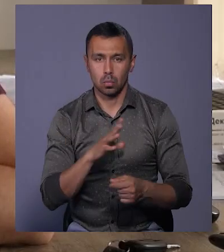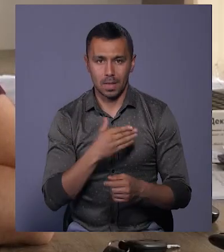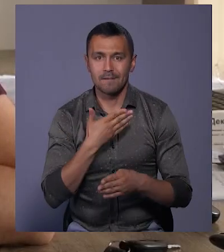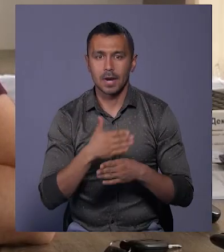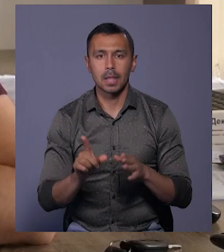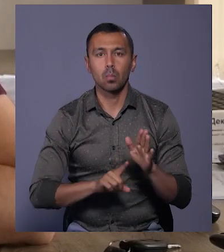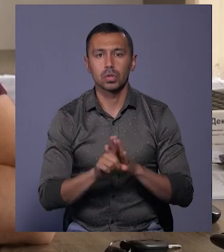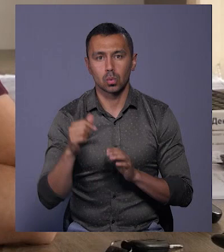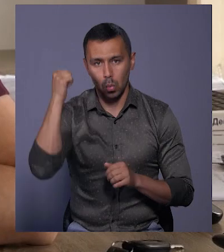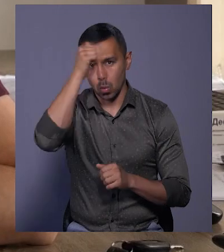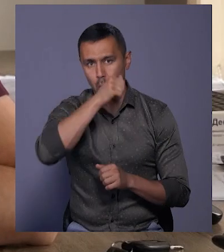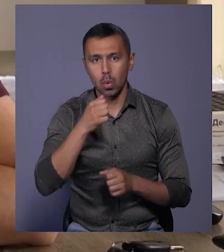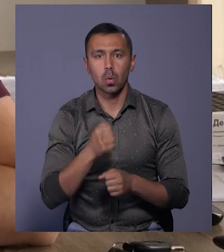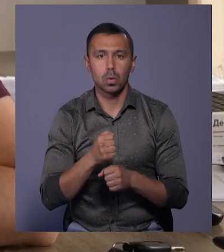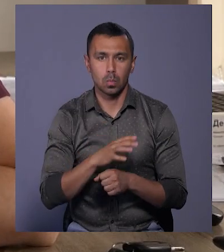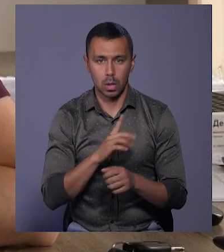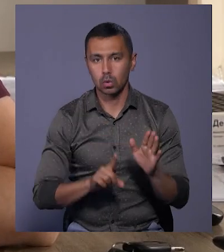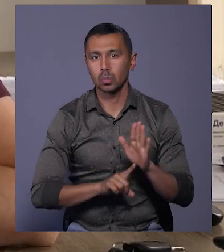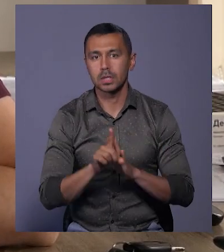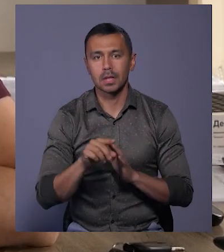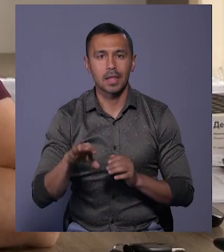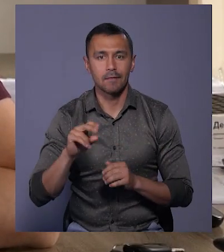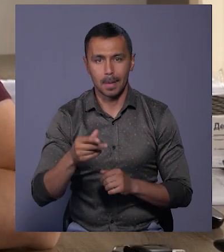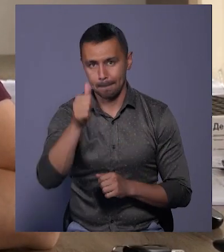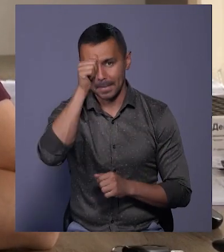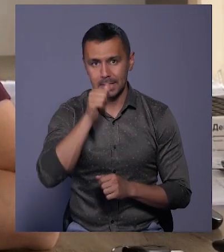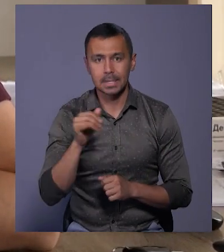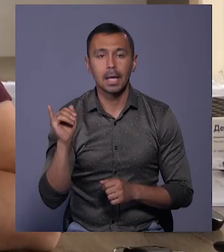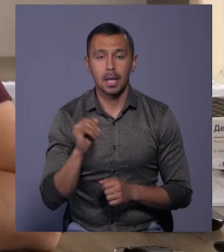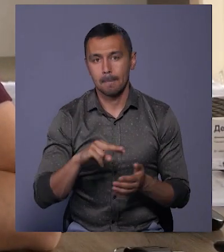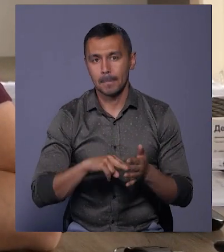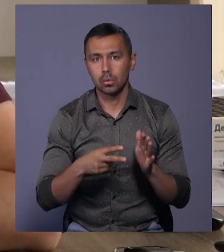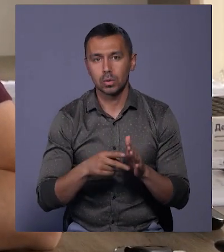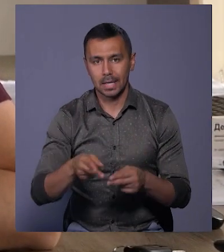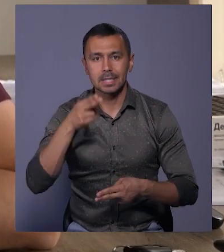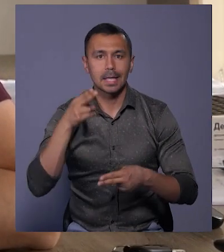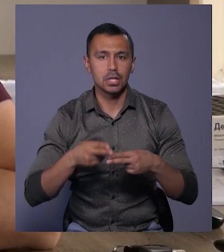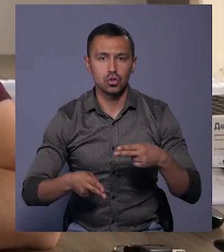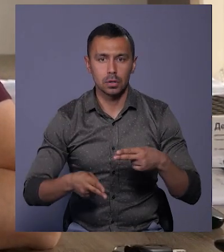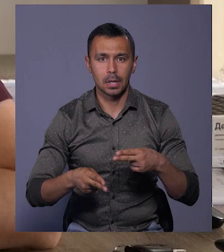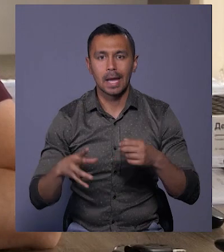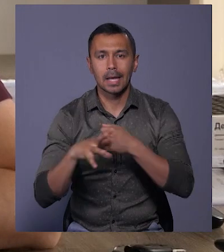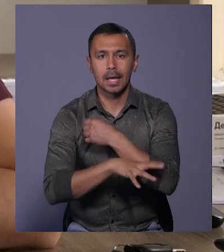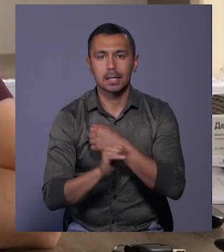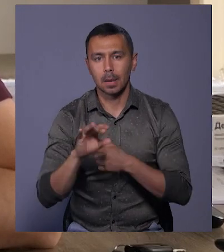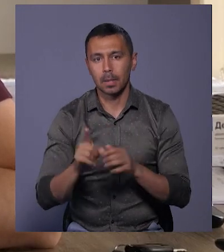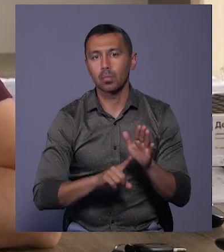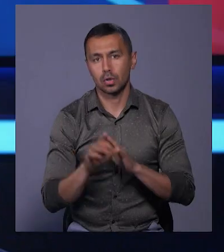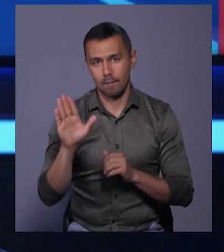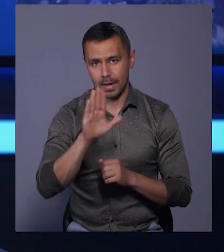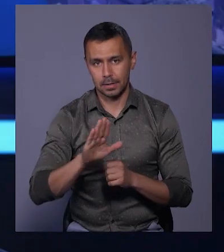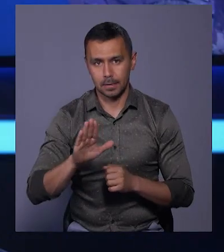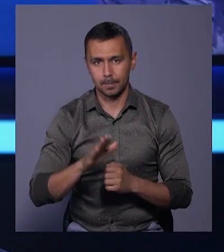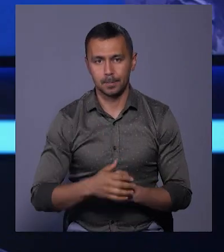виділені на початку року, роботи були розпочаті в травні місяці і планується їх закінчення кінець серпня, початок вересня.